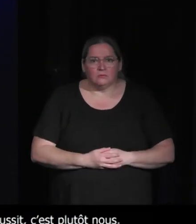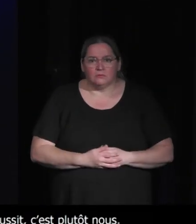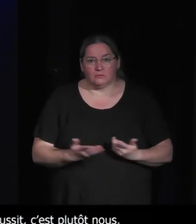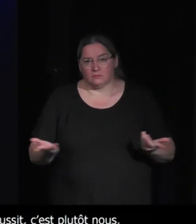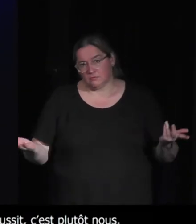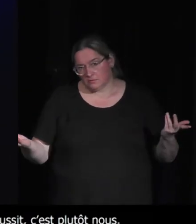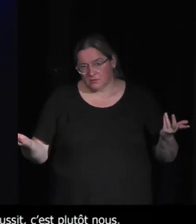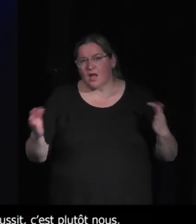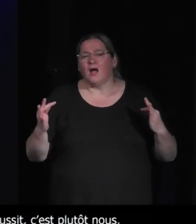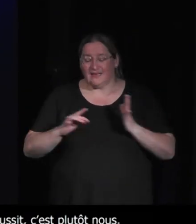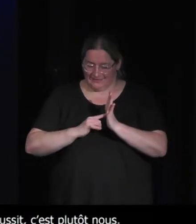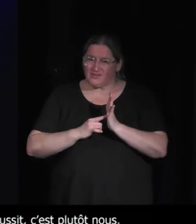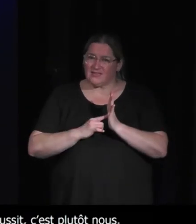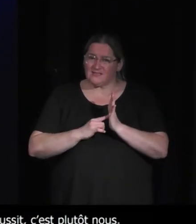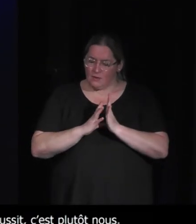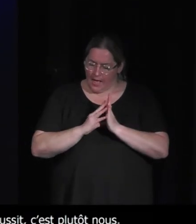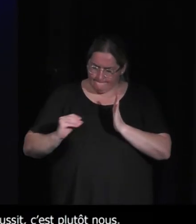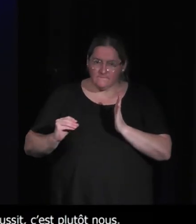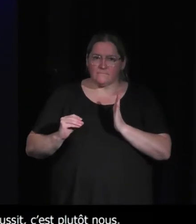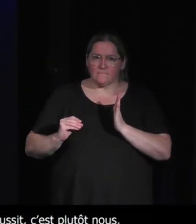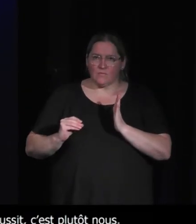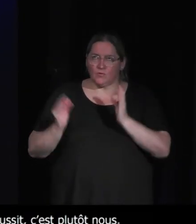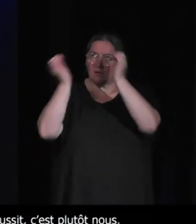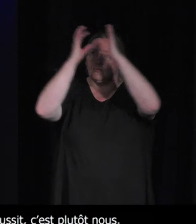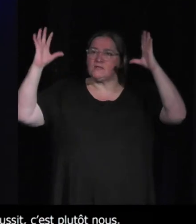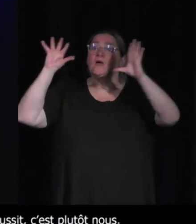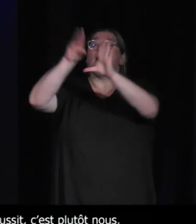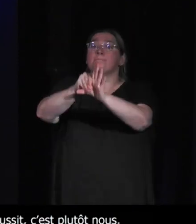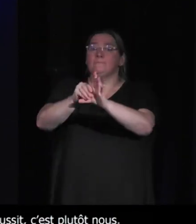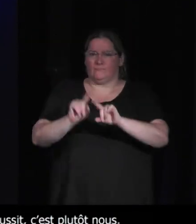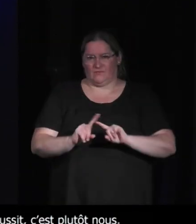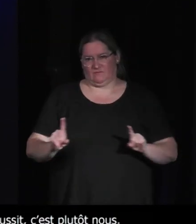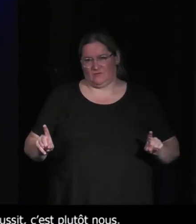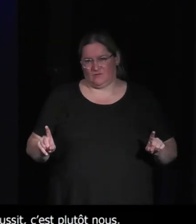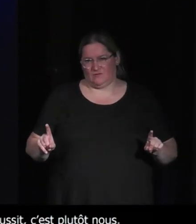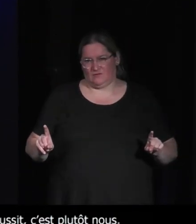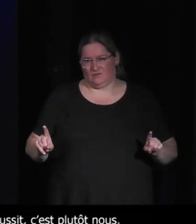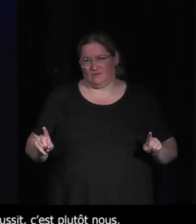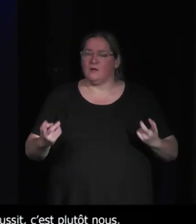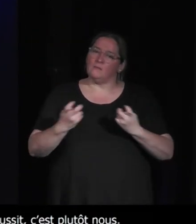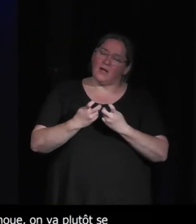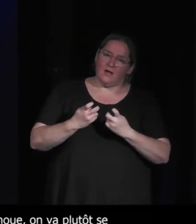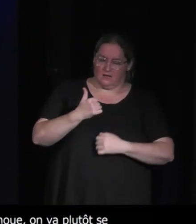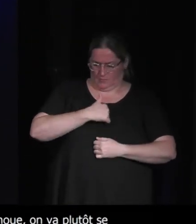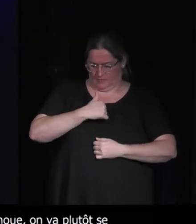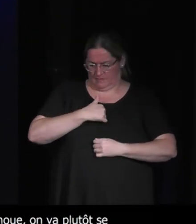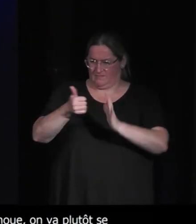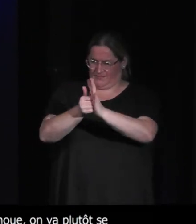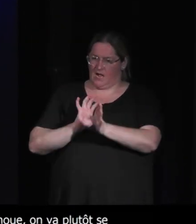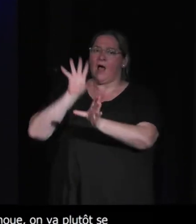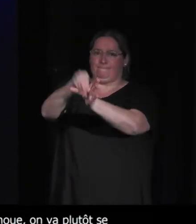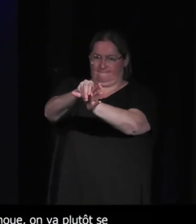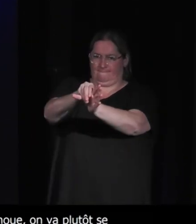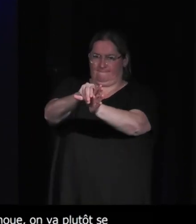le rapport d'identification et de projection c'est pas exactement la même chose se projeter c'est rester soi-même et rentrer dans quelque chose comme je